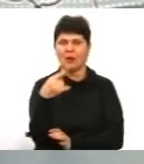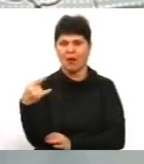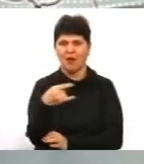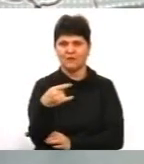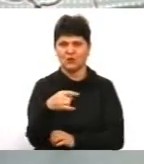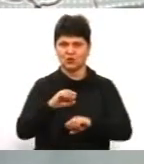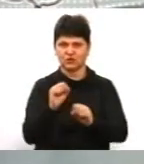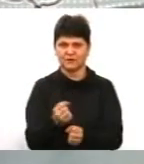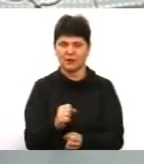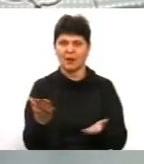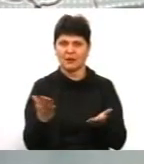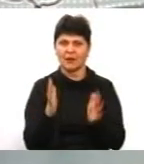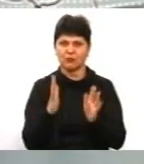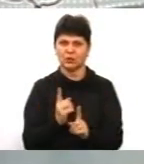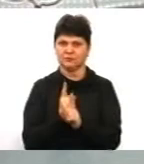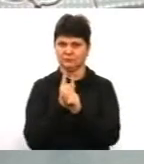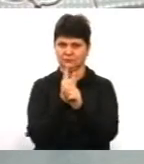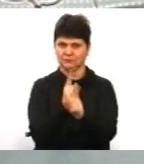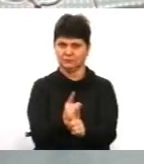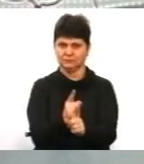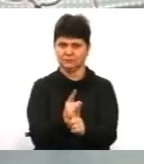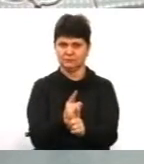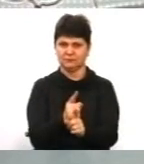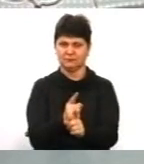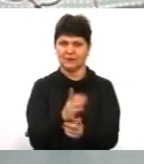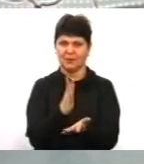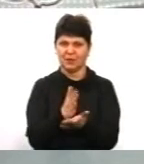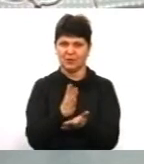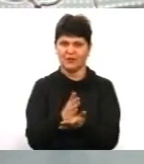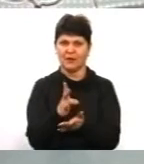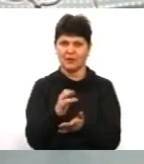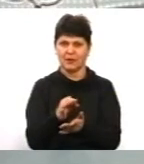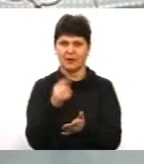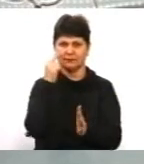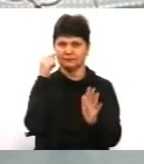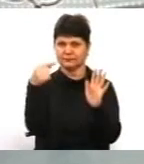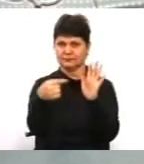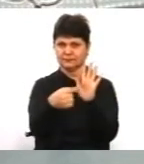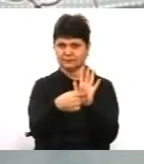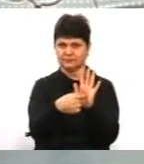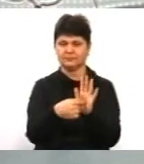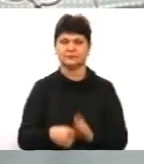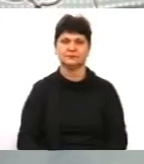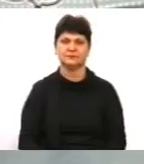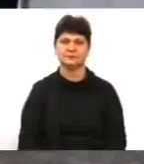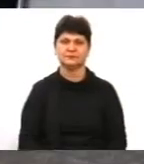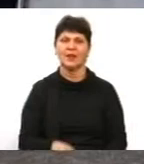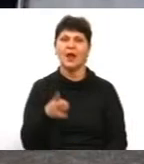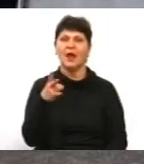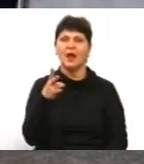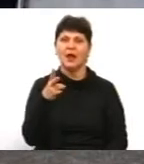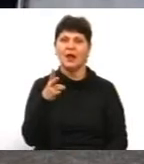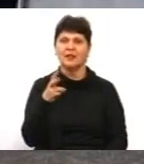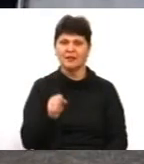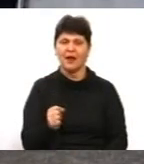буде супроводжуватися певним часом перебування його в об'єктиві. Виключно таке. На рахунок